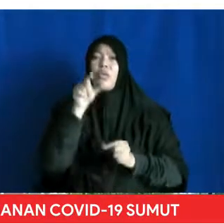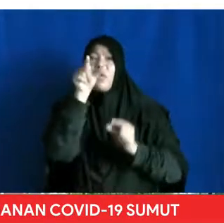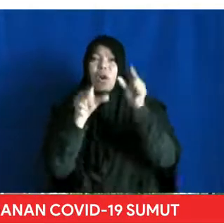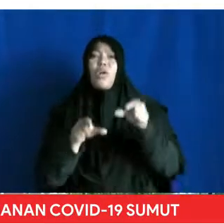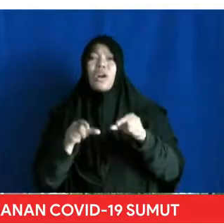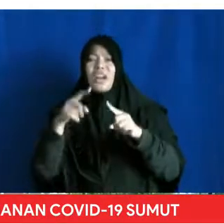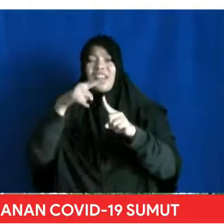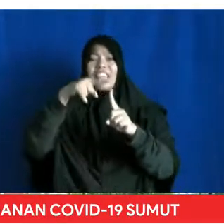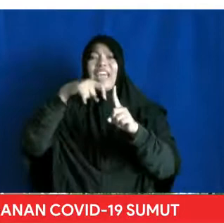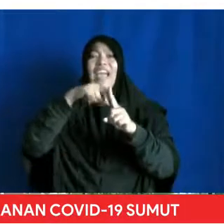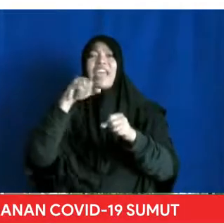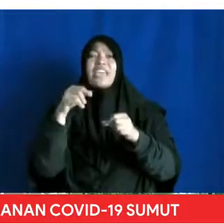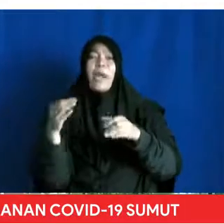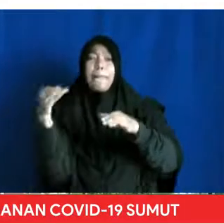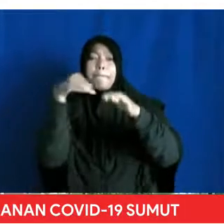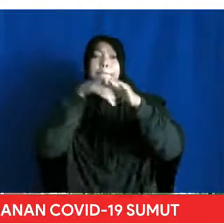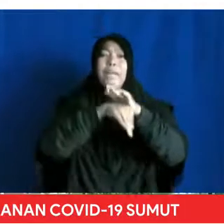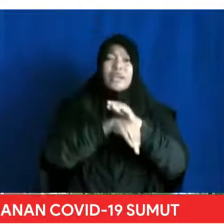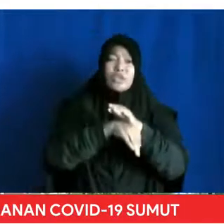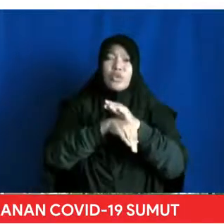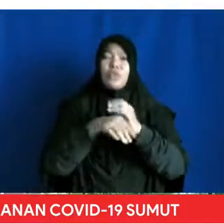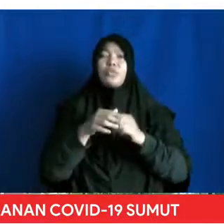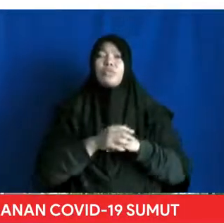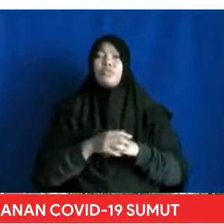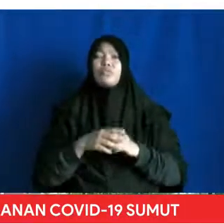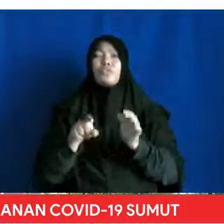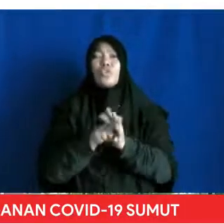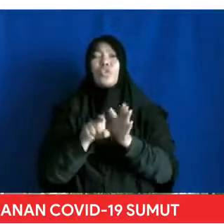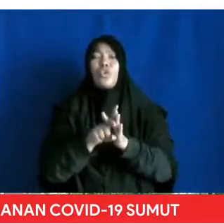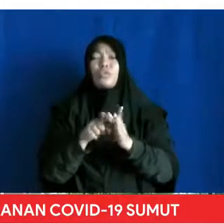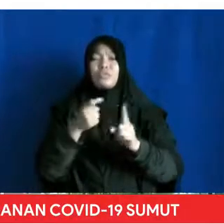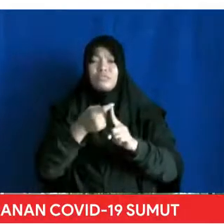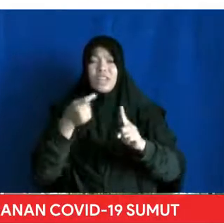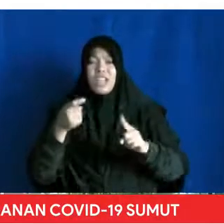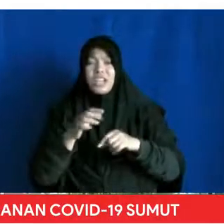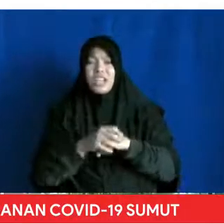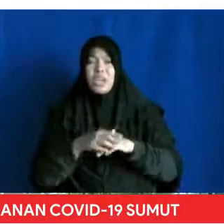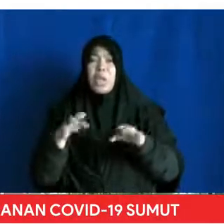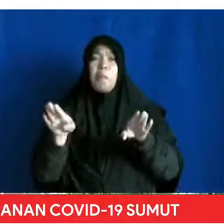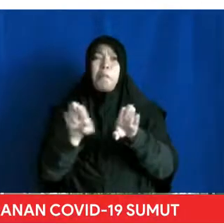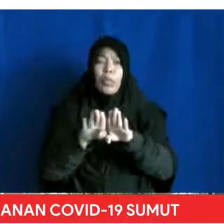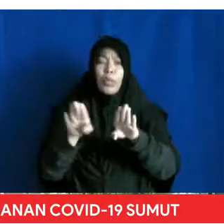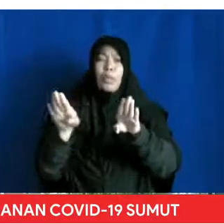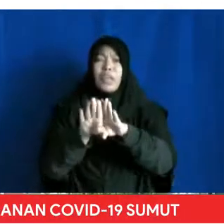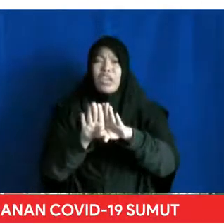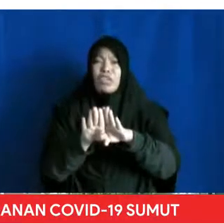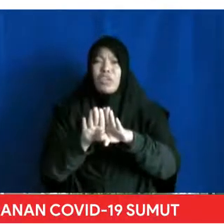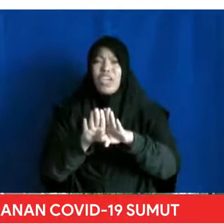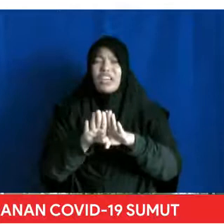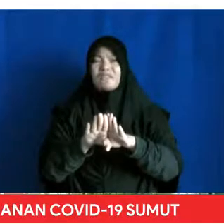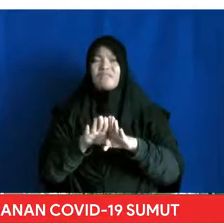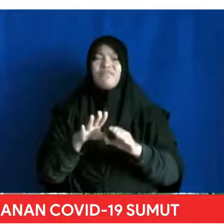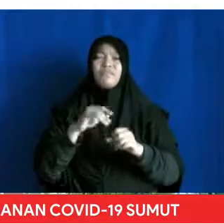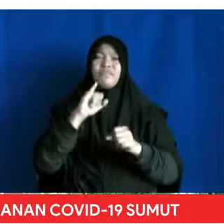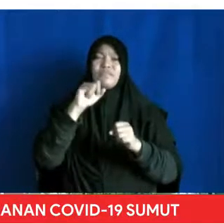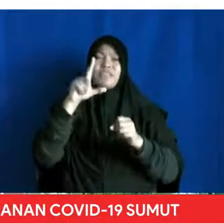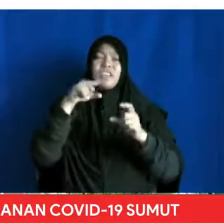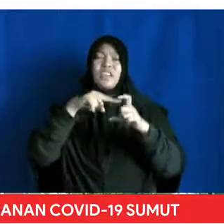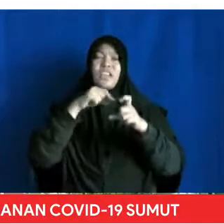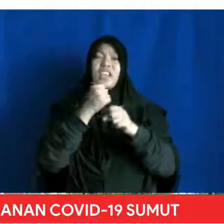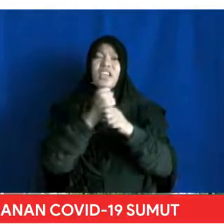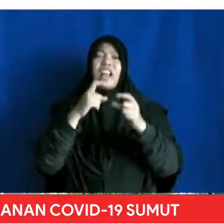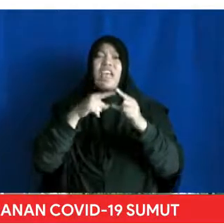Melalui pintu-pintu resmi Ataupun pintu-pintu yang tidak resmi Di sepanjang pantai